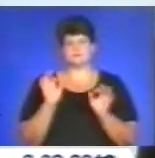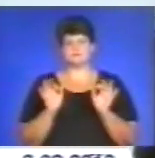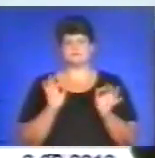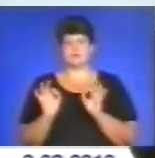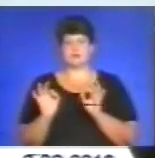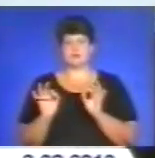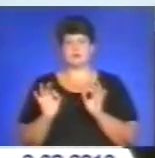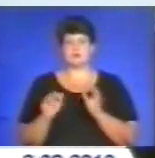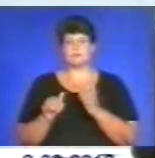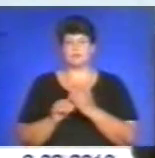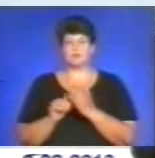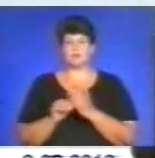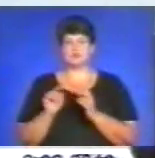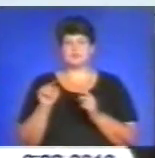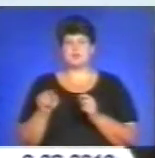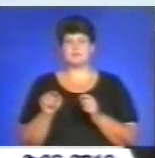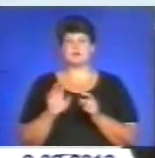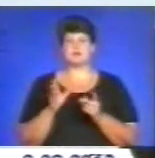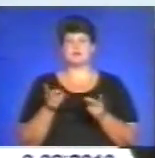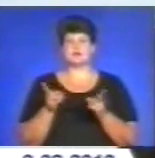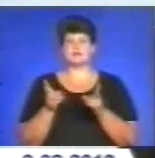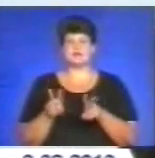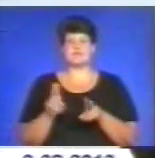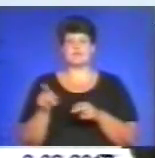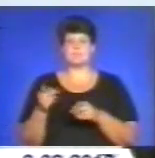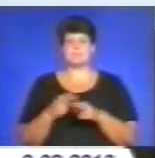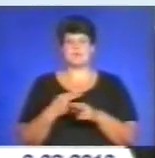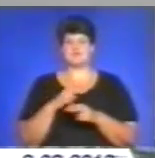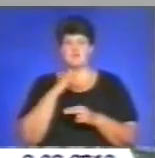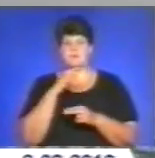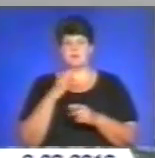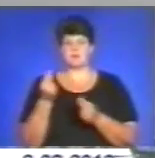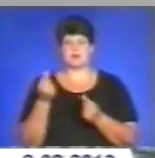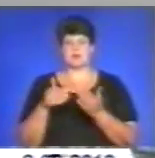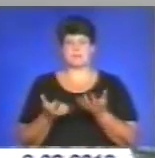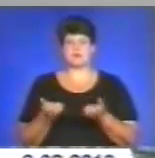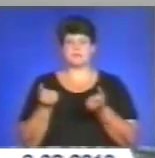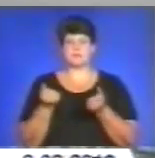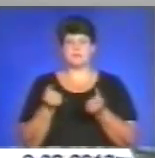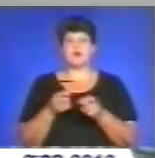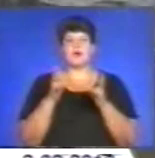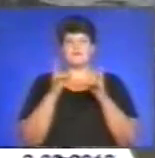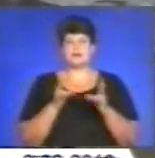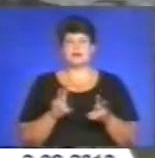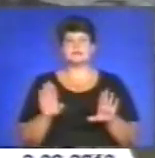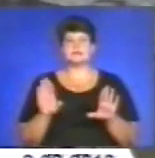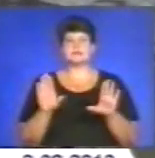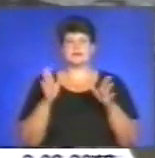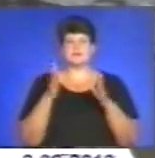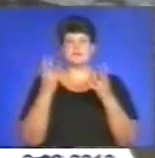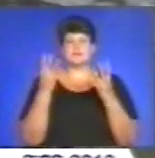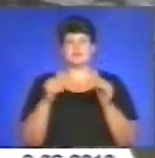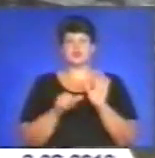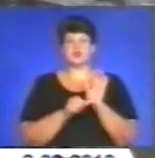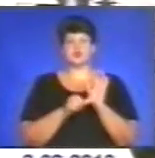без внимания, без материальной поддержки». Аварія на Горлівському химічному концерні сталася в день